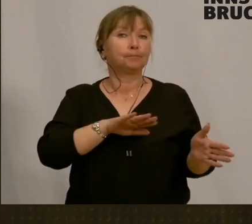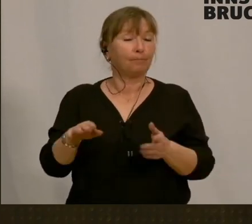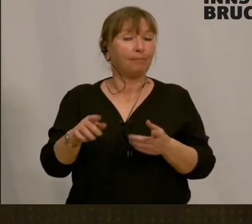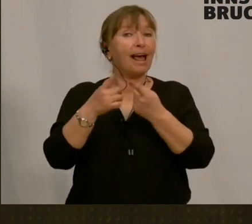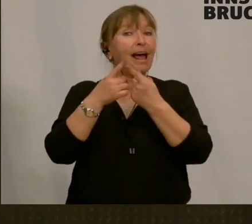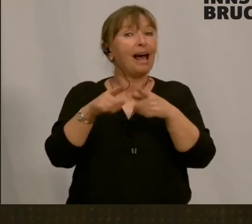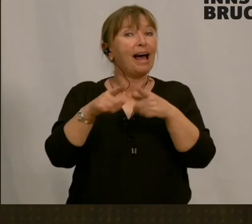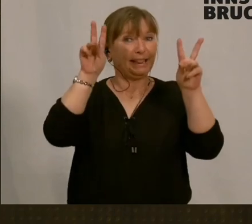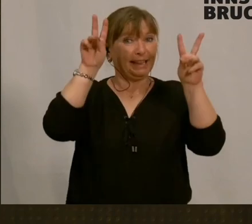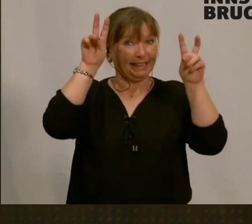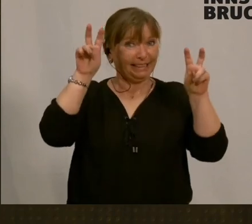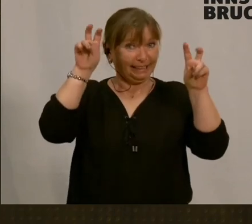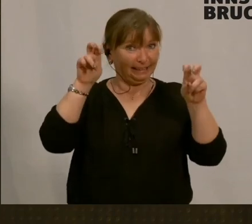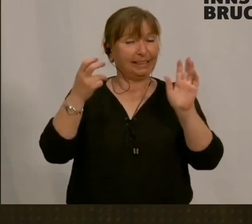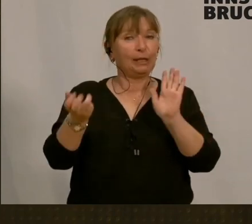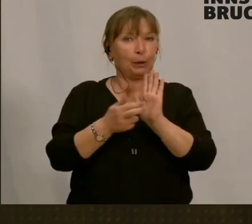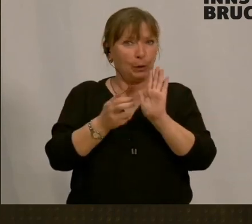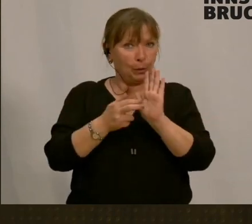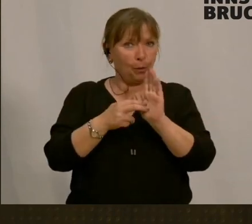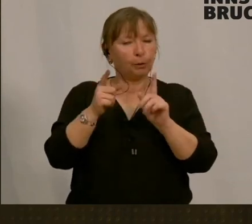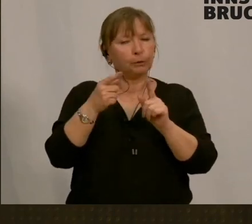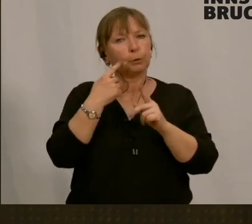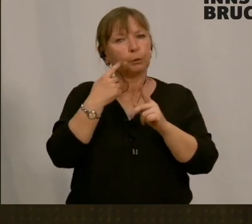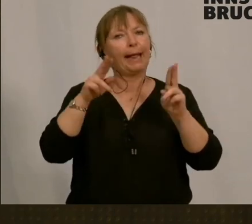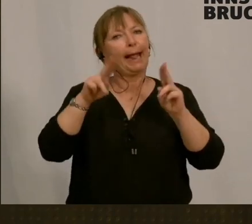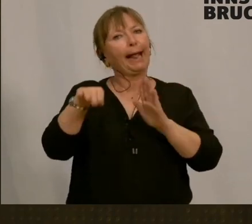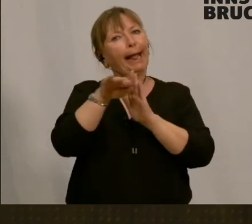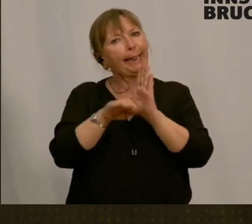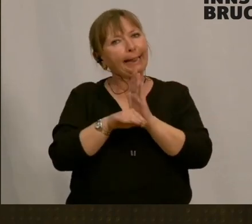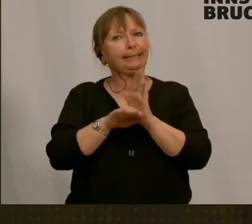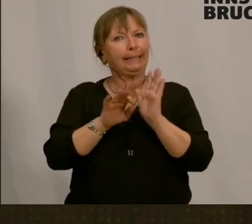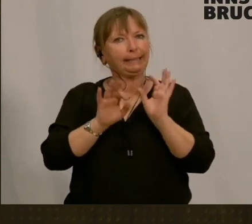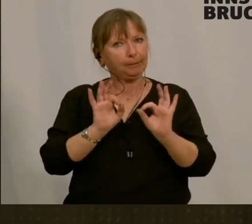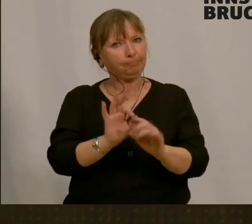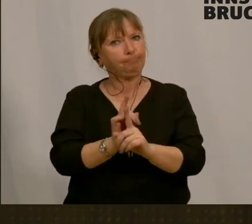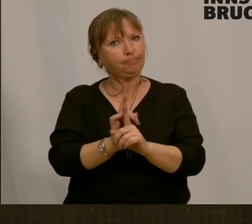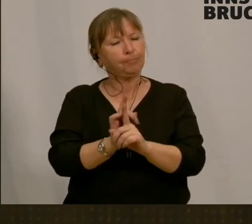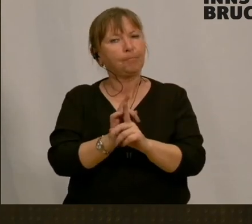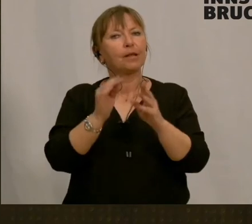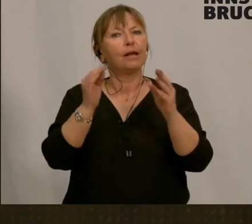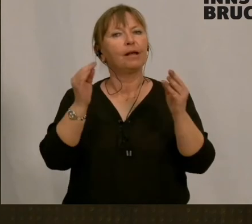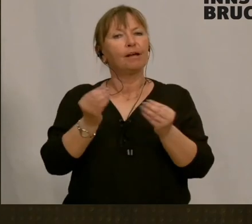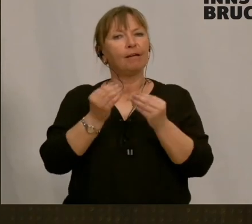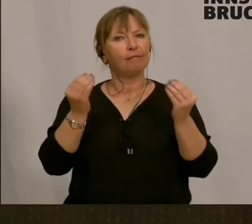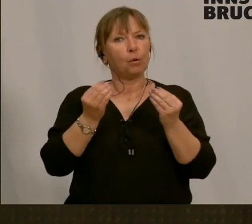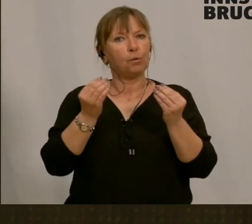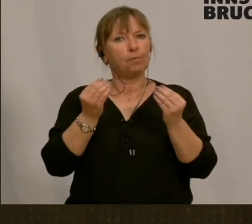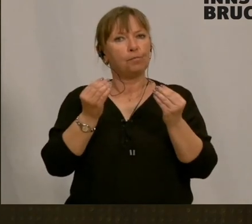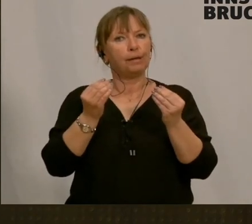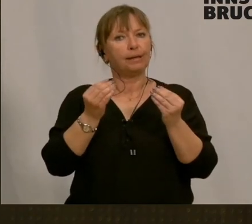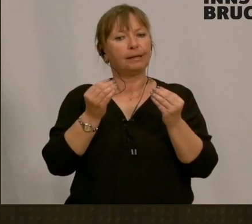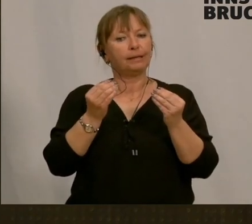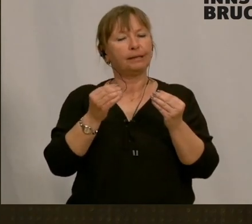wir auch das Ganze trotzdem noch auf rechtliche Füße stellen können. Weil ja eine